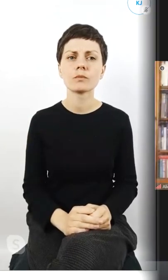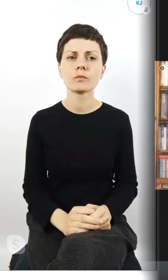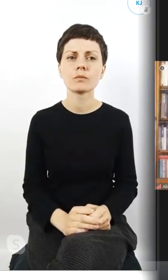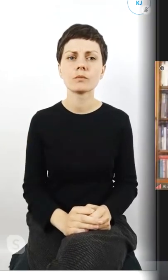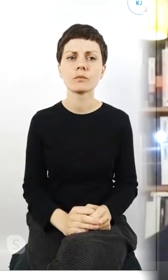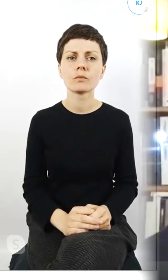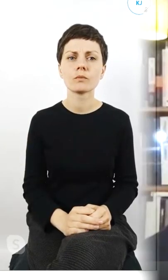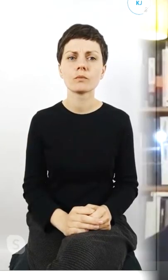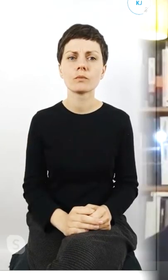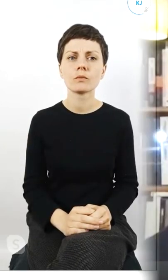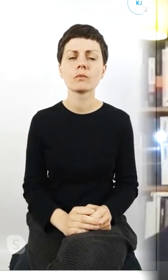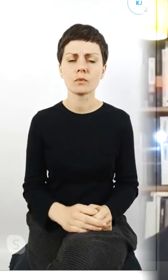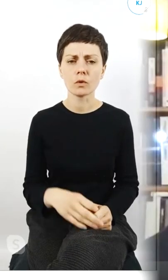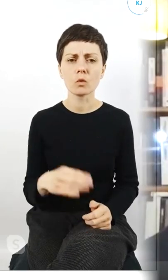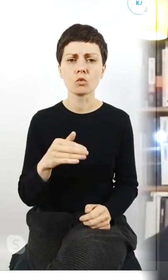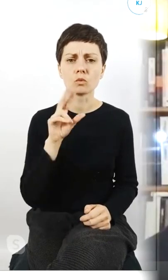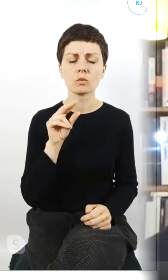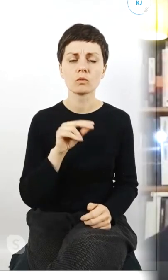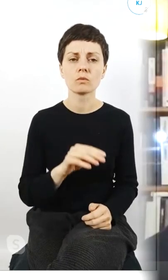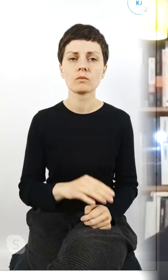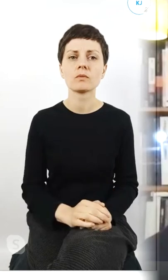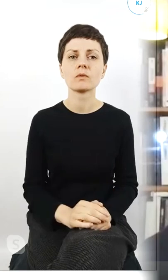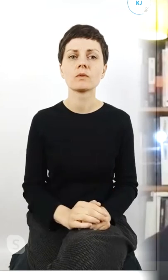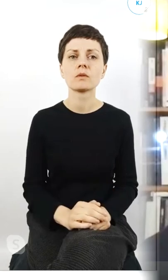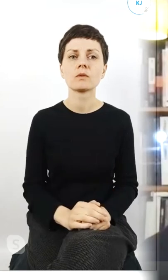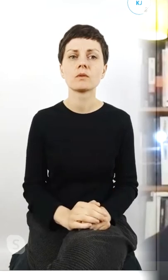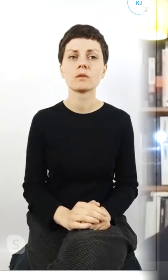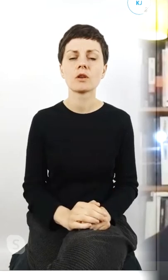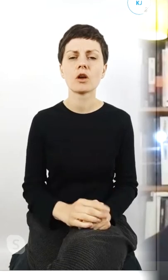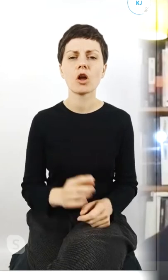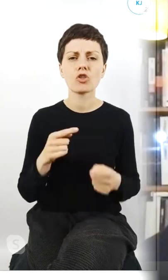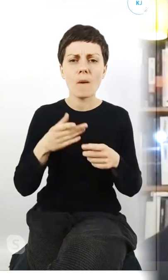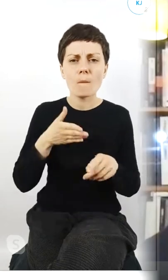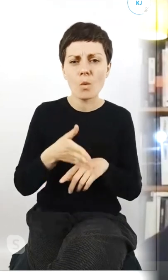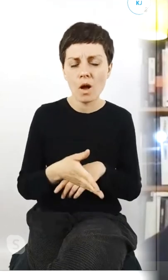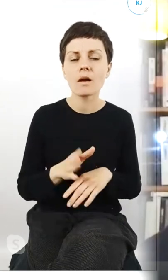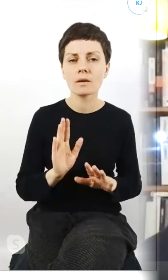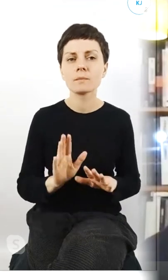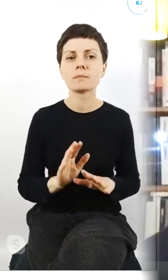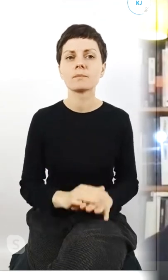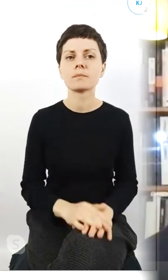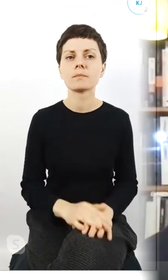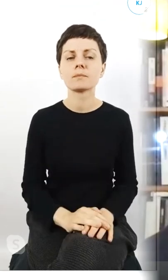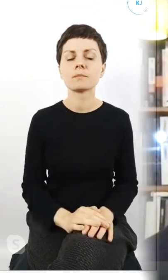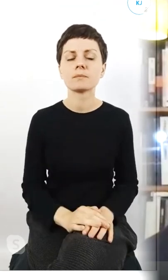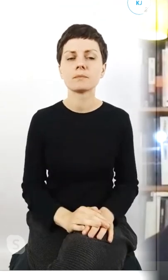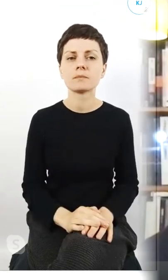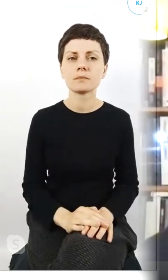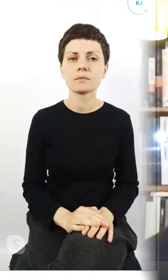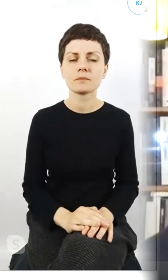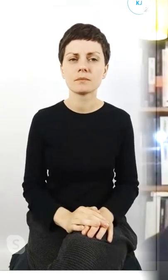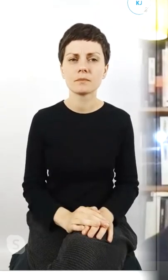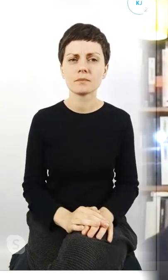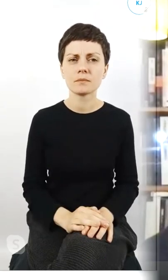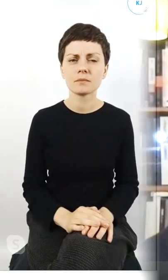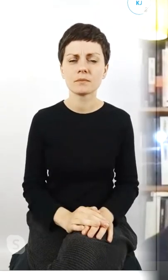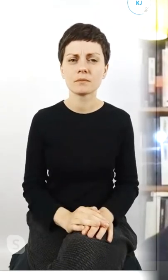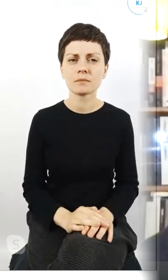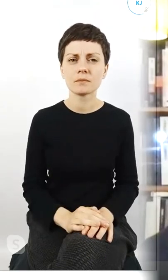mów mów ok z trochę opóźnieniem ale jestem